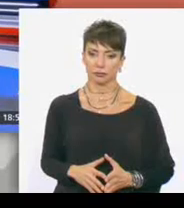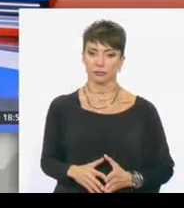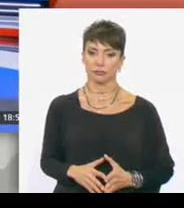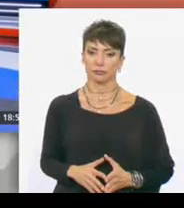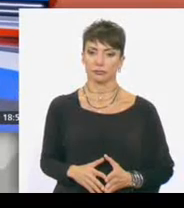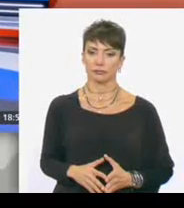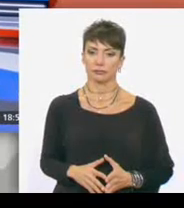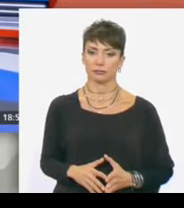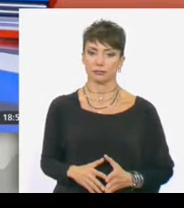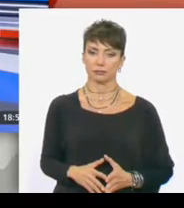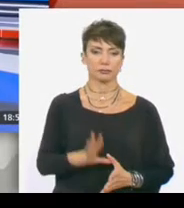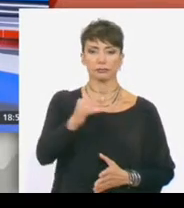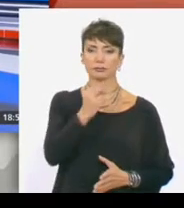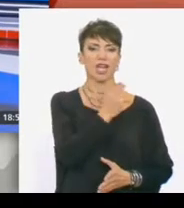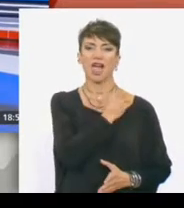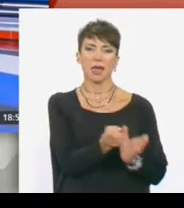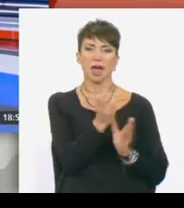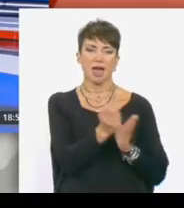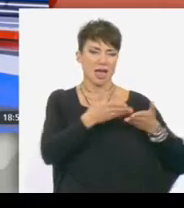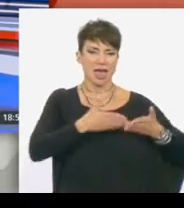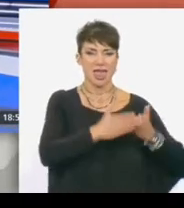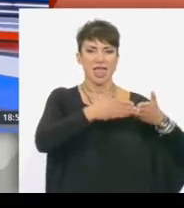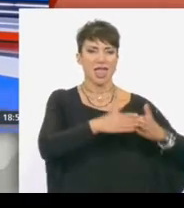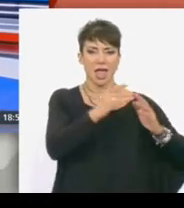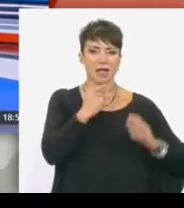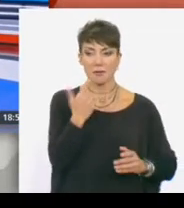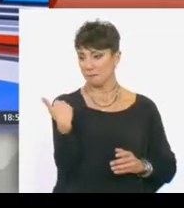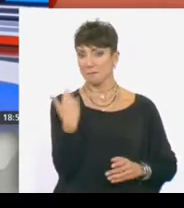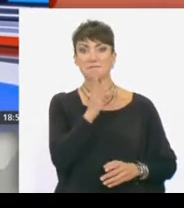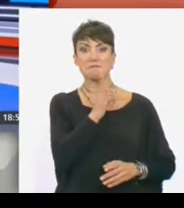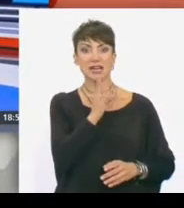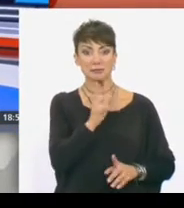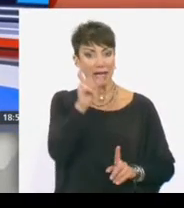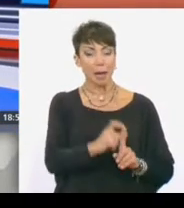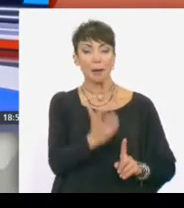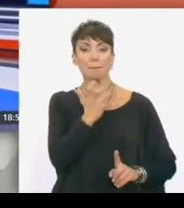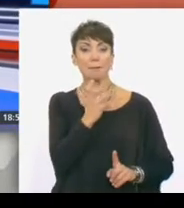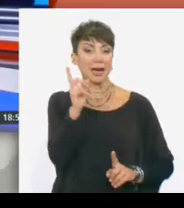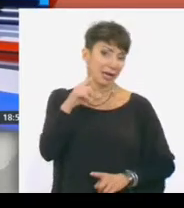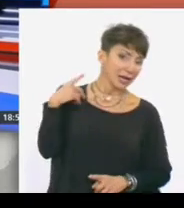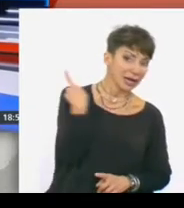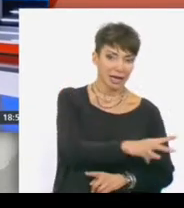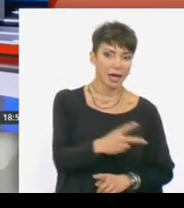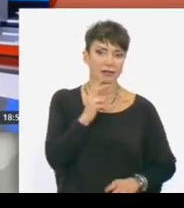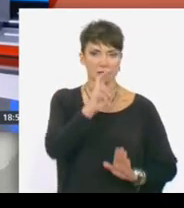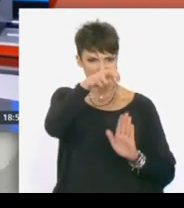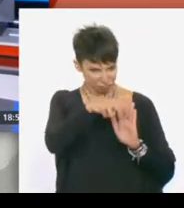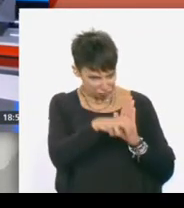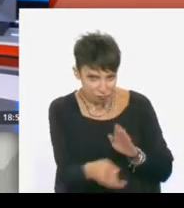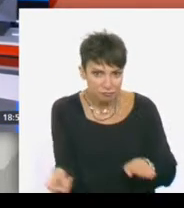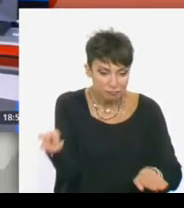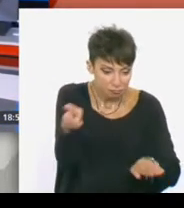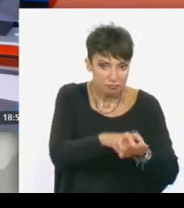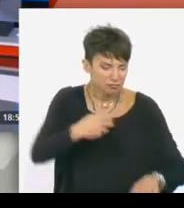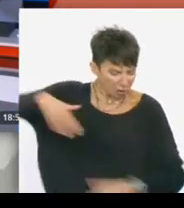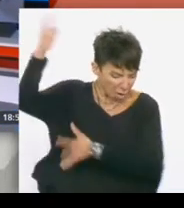Στις εξελίξεις στο θέμα της Κιβωτού τώρα, στα τηλεοπτικά συνεργεία έξεπασε το μεσημέρι η σύζυγος του ιερέα βγαίνοντας από το κτίριο της Δομής στον Κολονό. Σήμερα ο